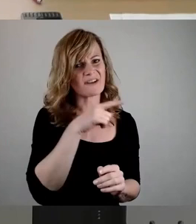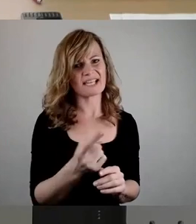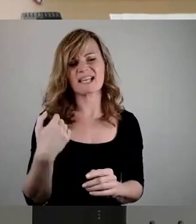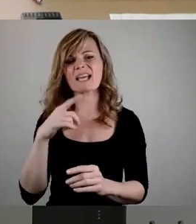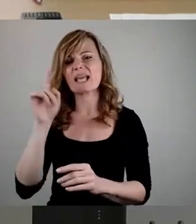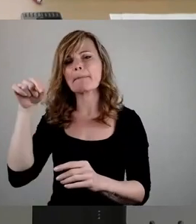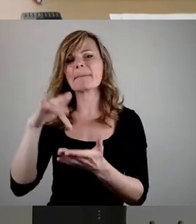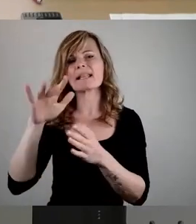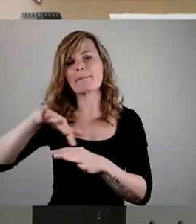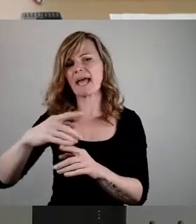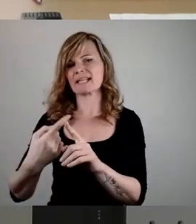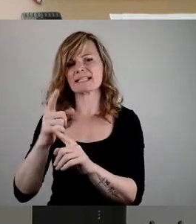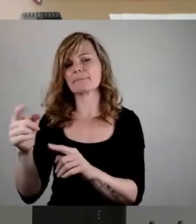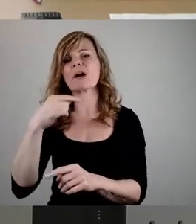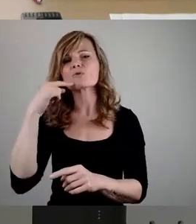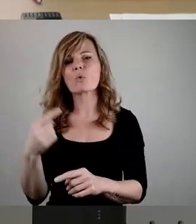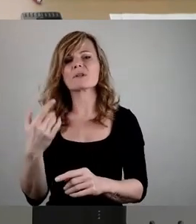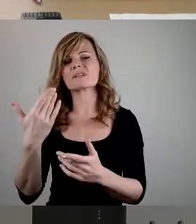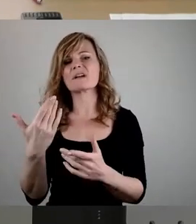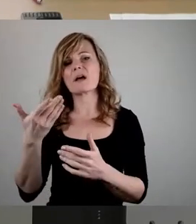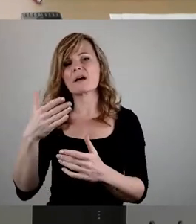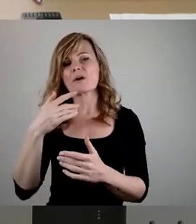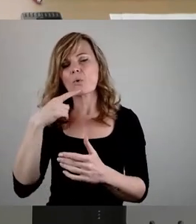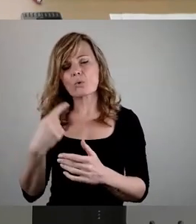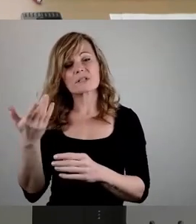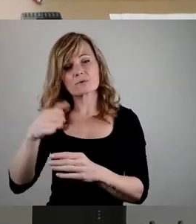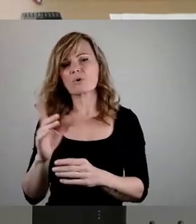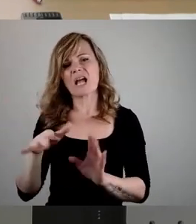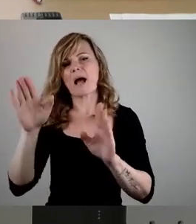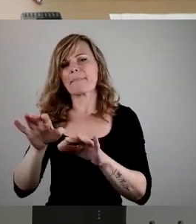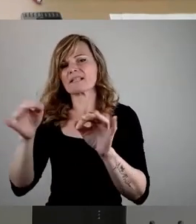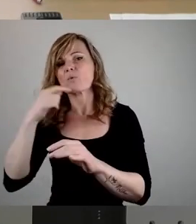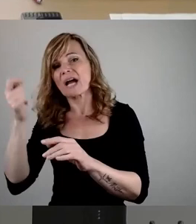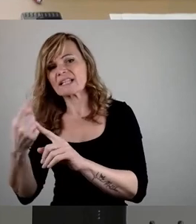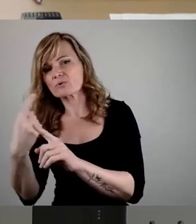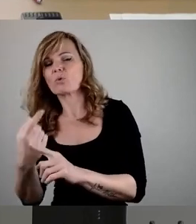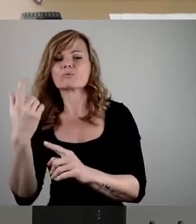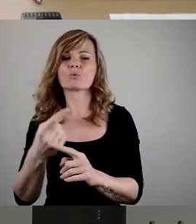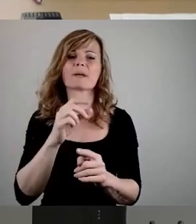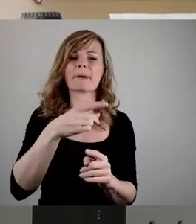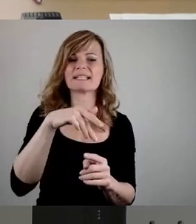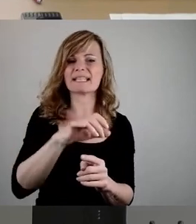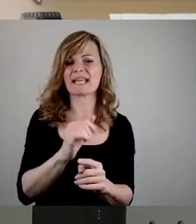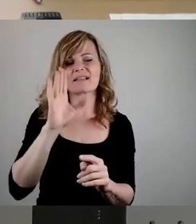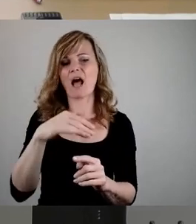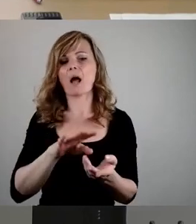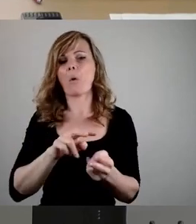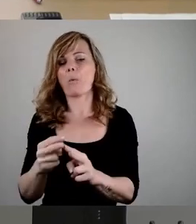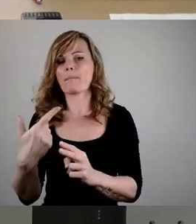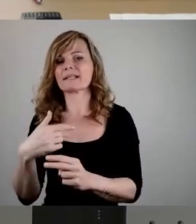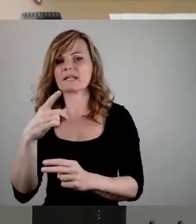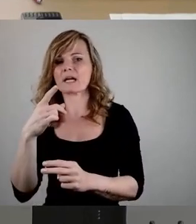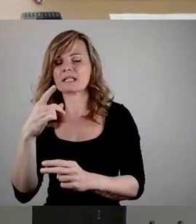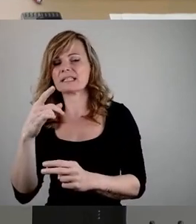wir lieber als tote Ukrainer und eben Palästinenser lieber als Israelis und so weiter. Aber das hat ja alles nichts mit dem